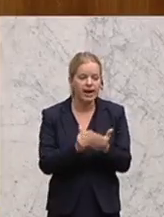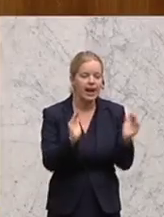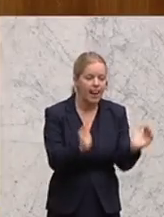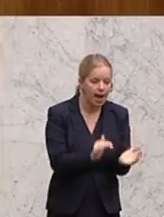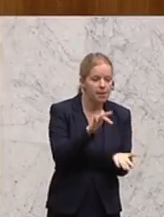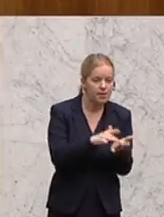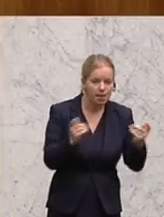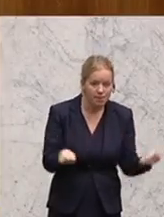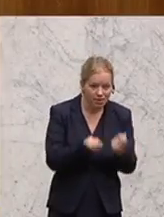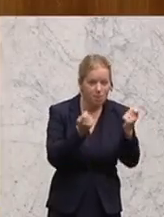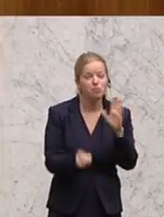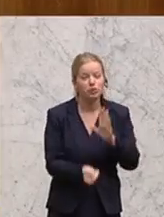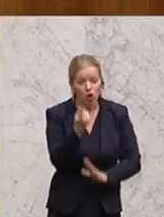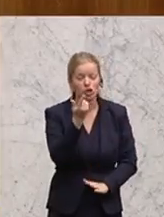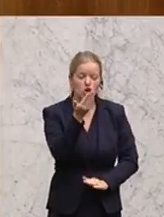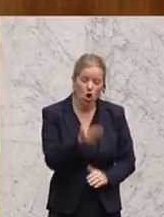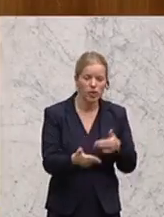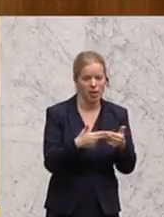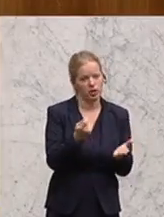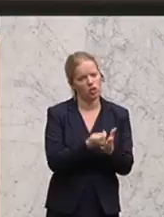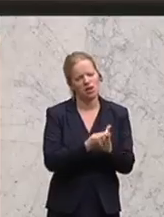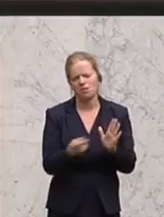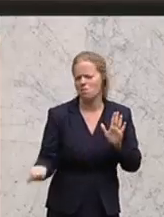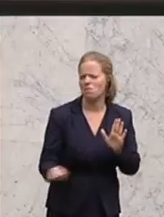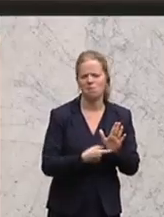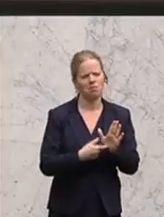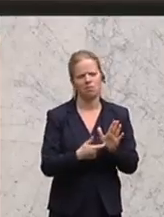insbesondere bei den Lohnnebenkosten, unbedingt erforderlich.